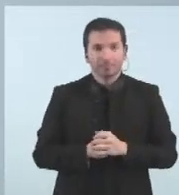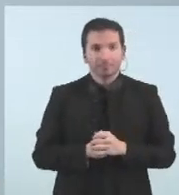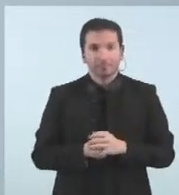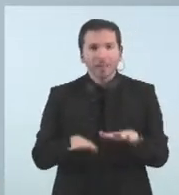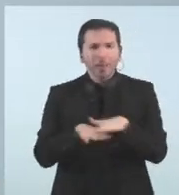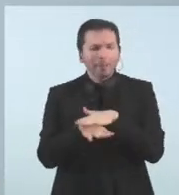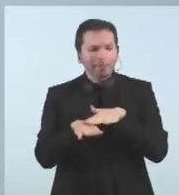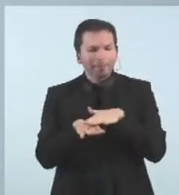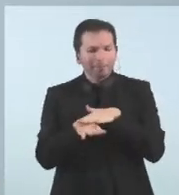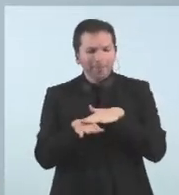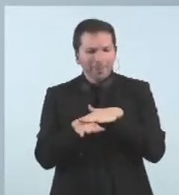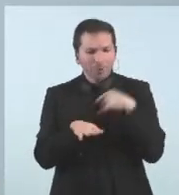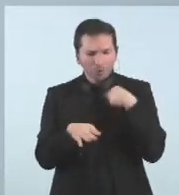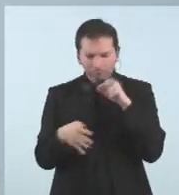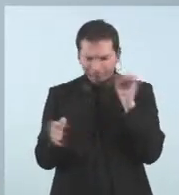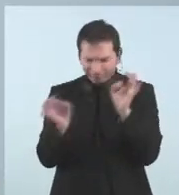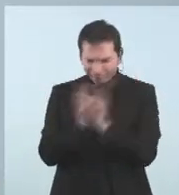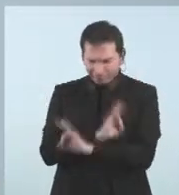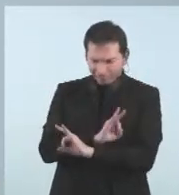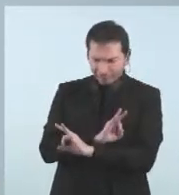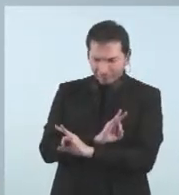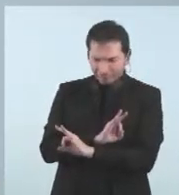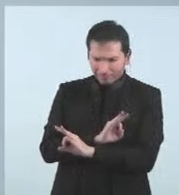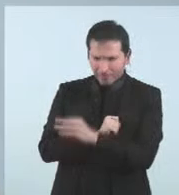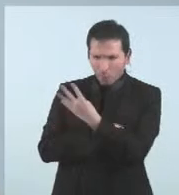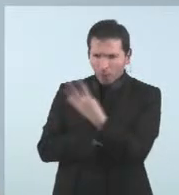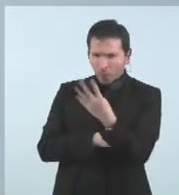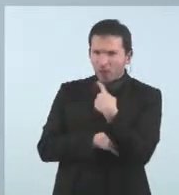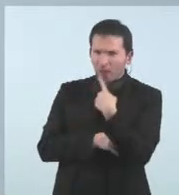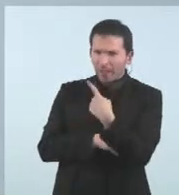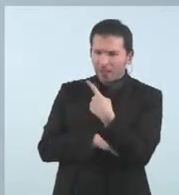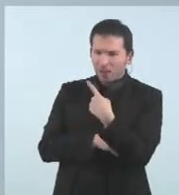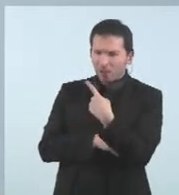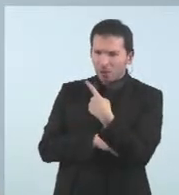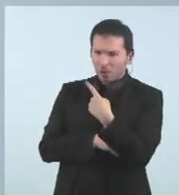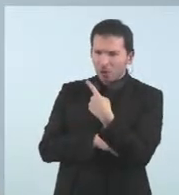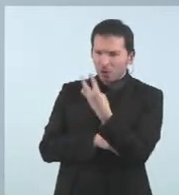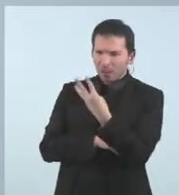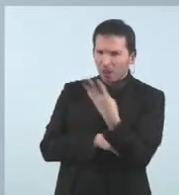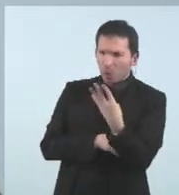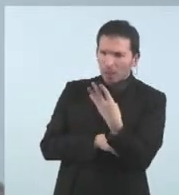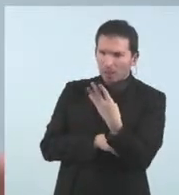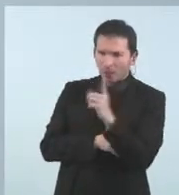Perdó, aquí hi ha un error, 44, potser he dit 34 i hi en 44, no ho sé.